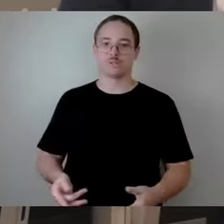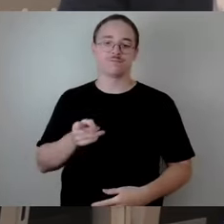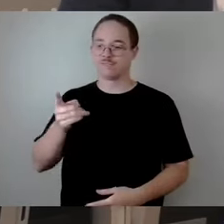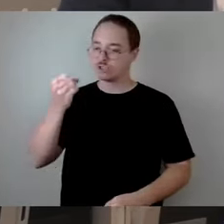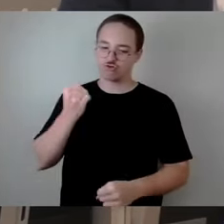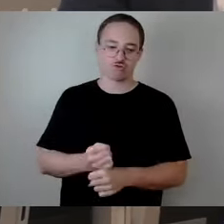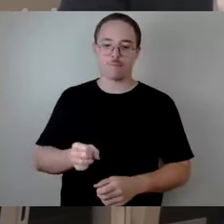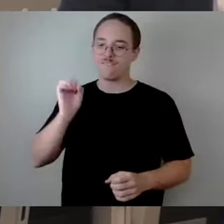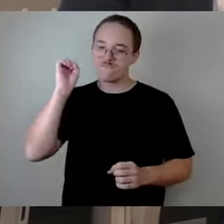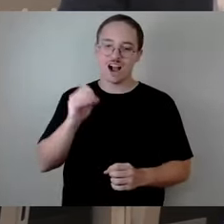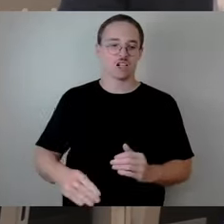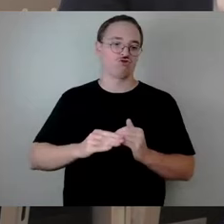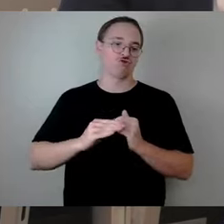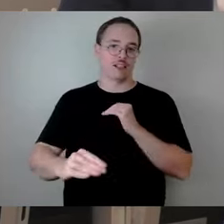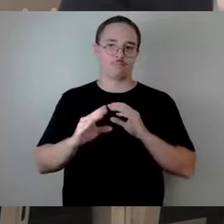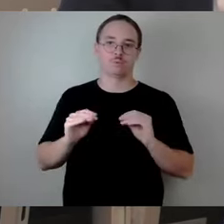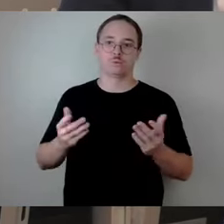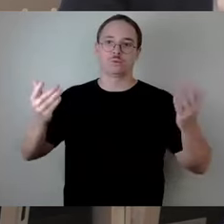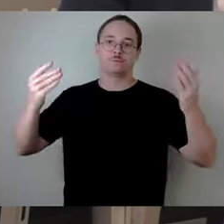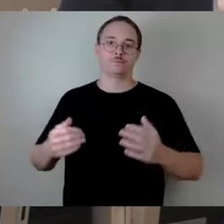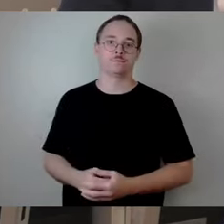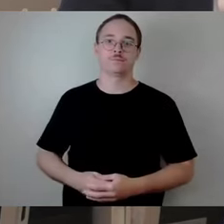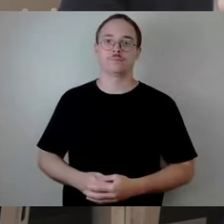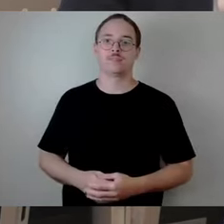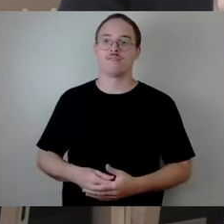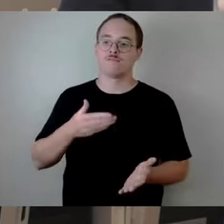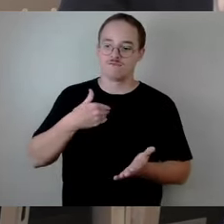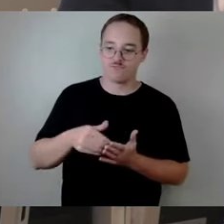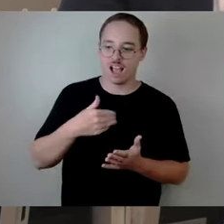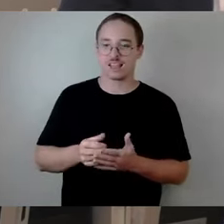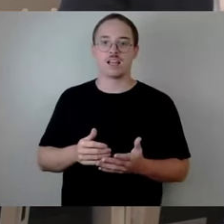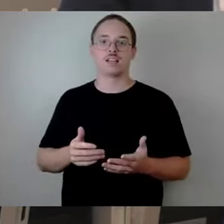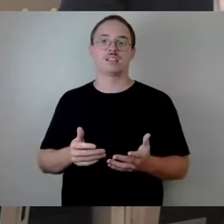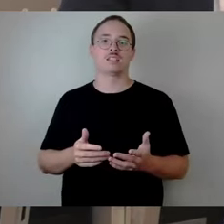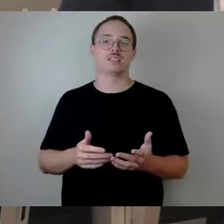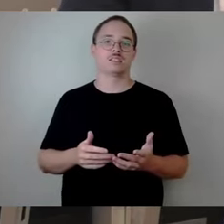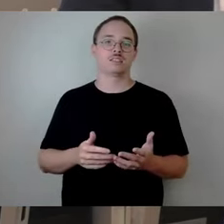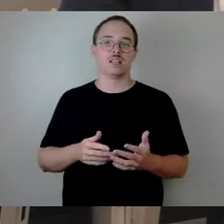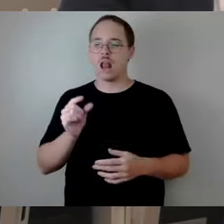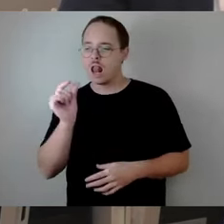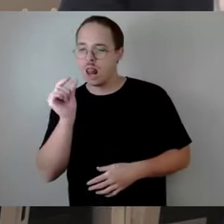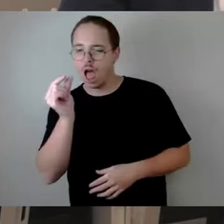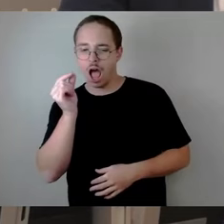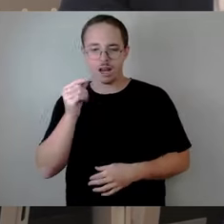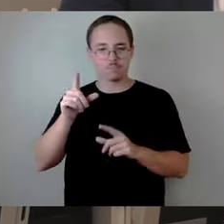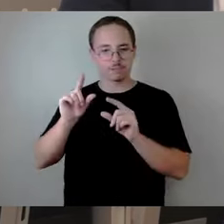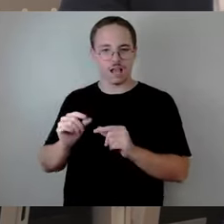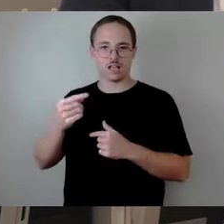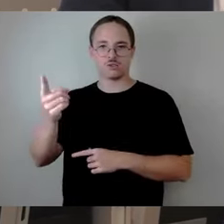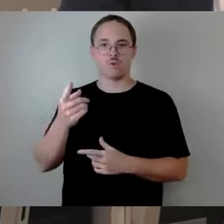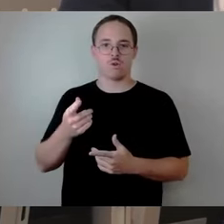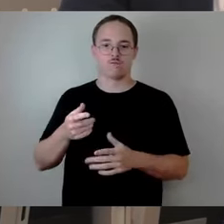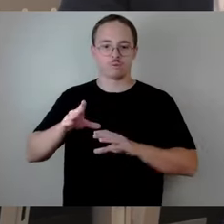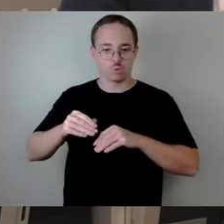Stelle an. Wir kümmern uns weiter um Schischi. Wir kümmern uns weiter um eine kleine Minderheit, die das, was Sie hier vorschlagen, am Ende nutzen.